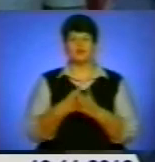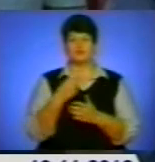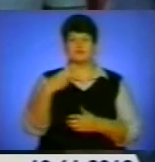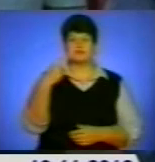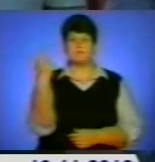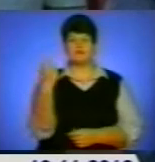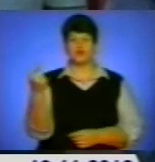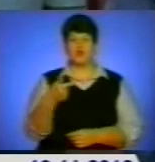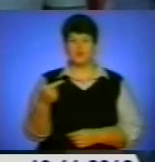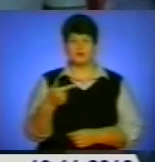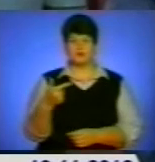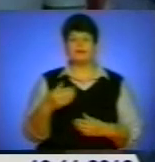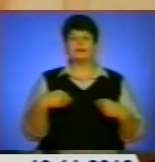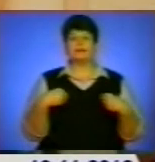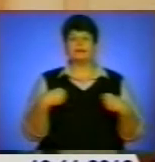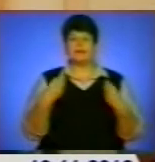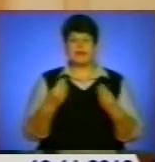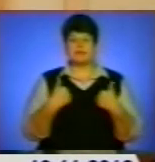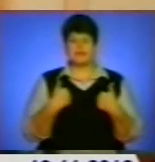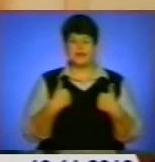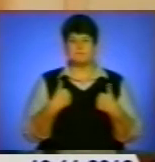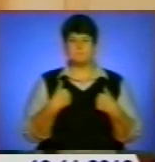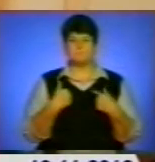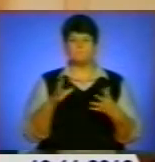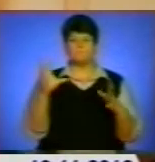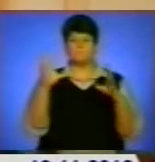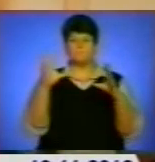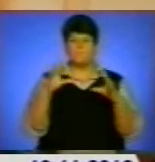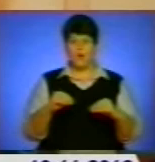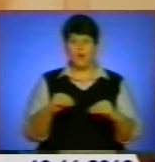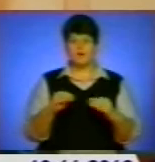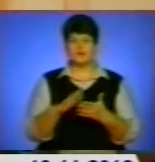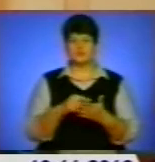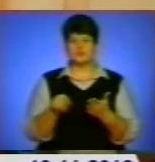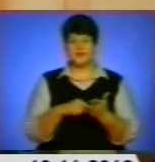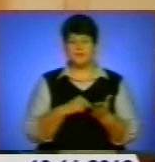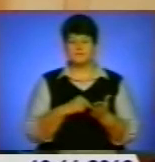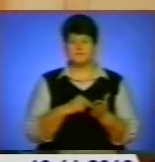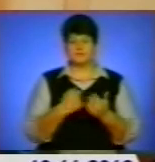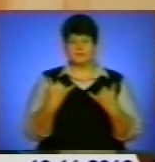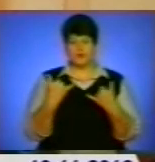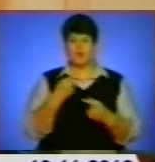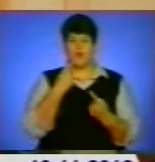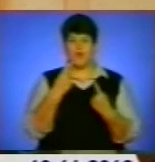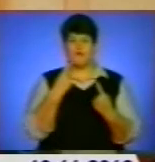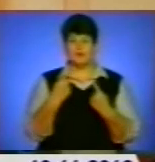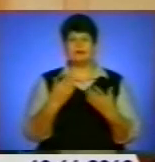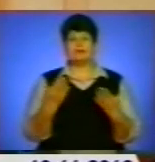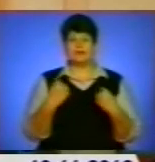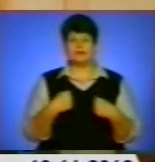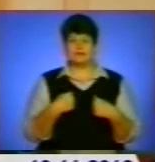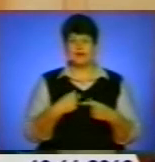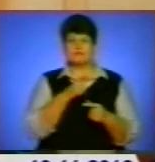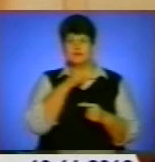Дайте нам погашення, от якби були казначаї, я б з ним сьогодні говорив, дайте нам строк